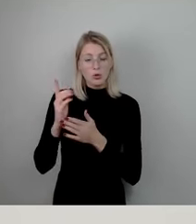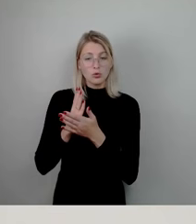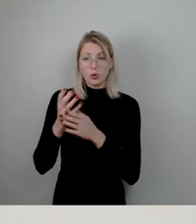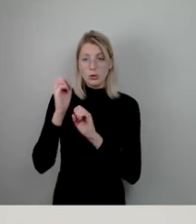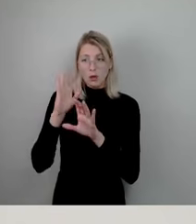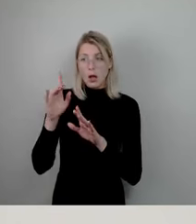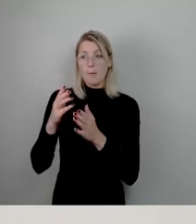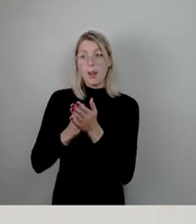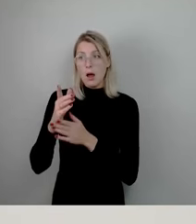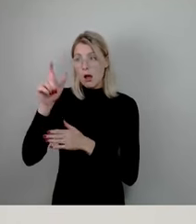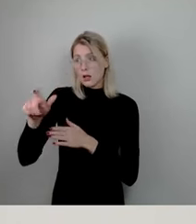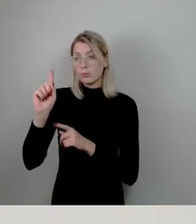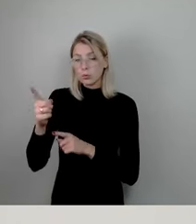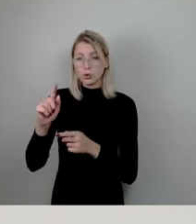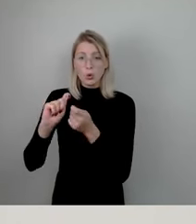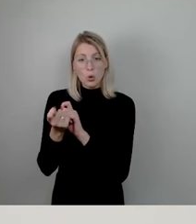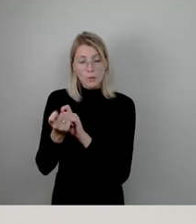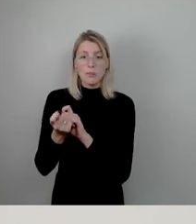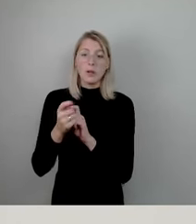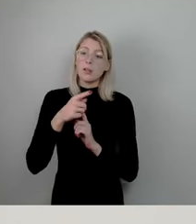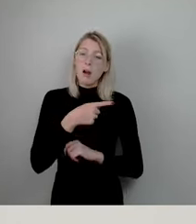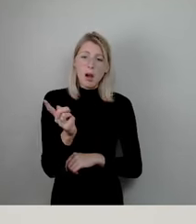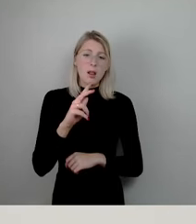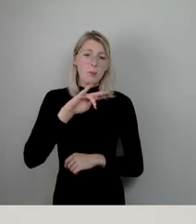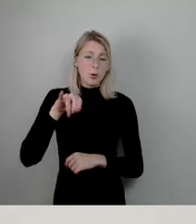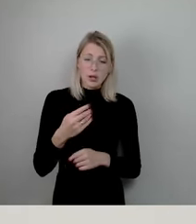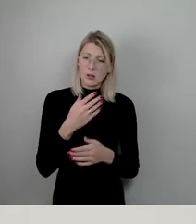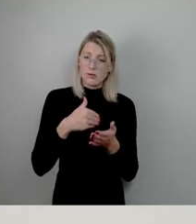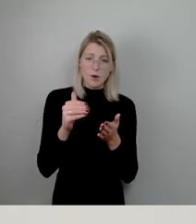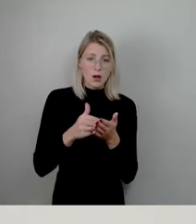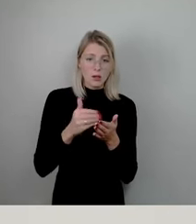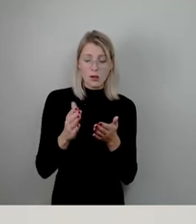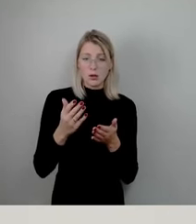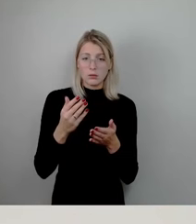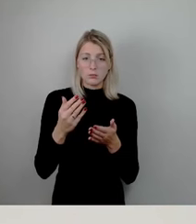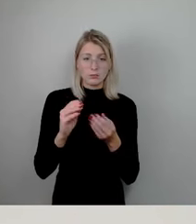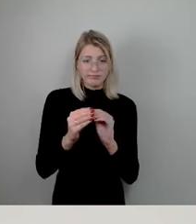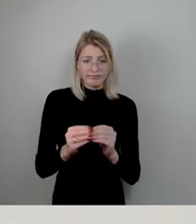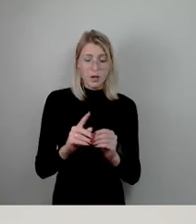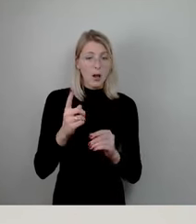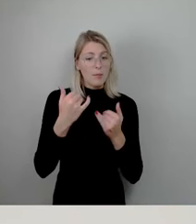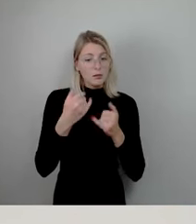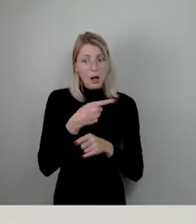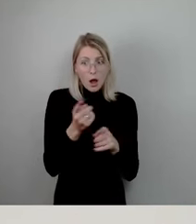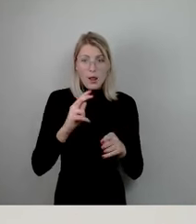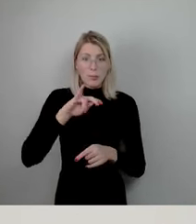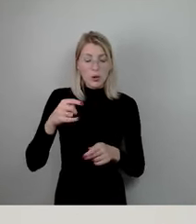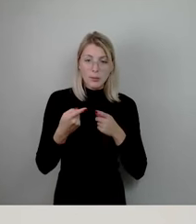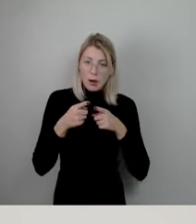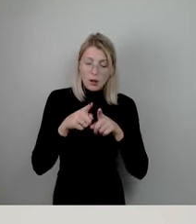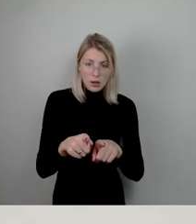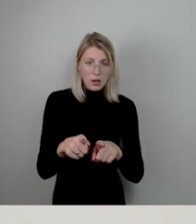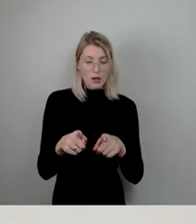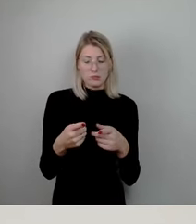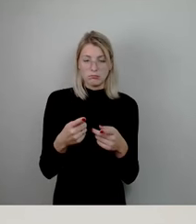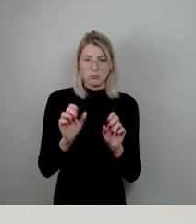so weiter und so fort. Die Projekte werden alle fortgeführt, aber es können nicht alle Projekte gleichzeitig. Dafür haben auch gar nicht die Kapazitäten